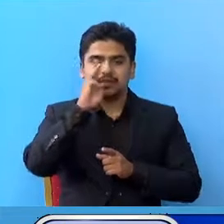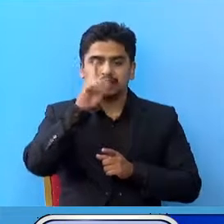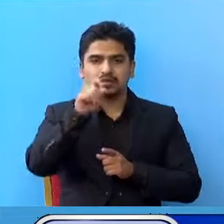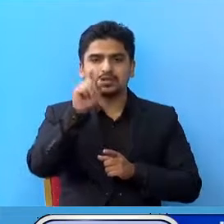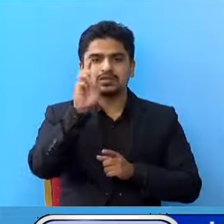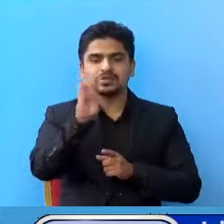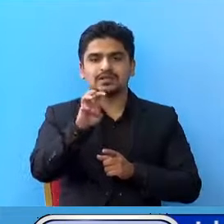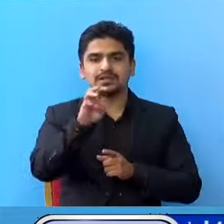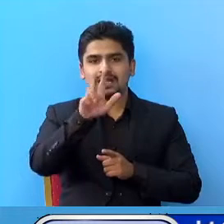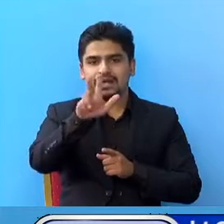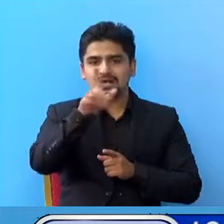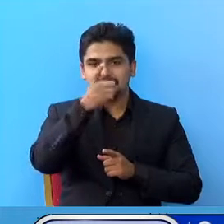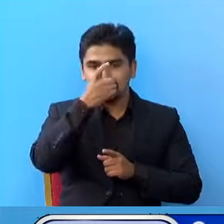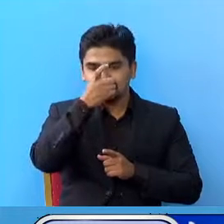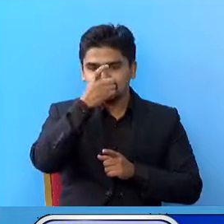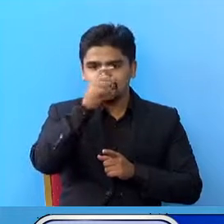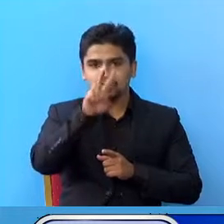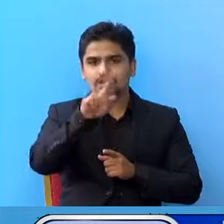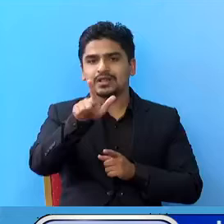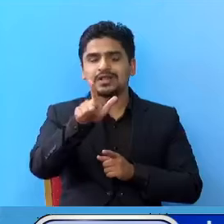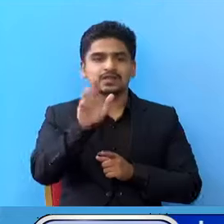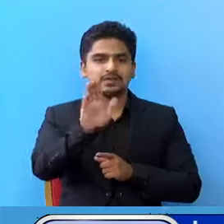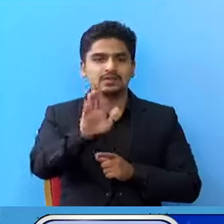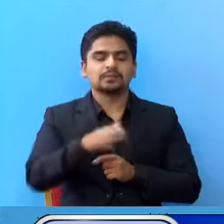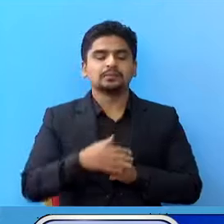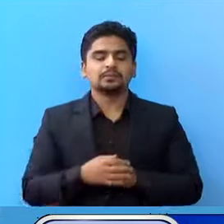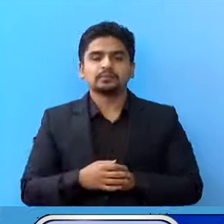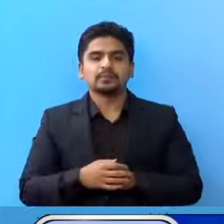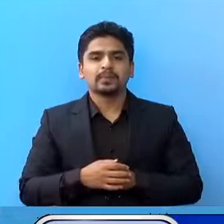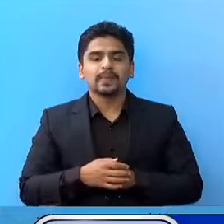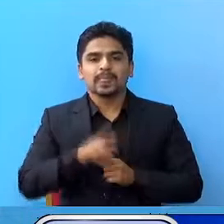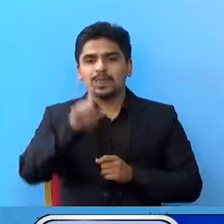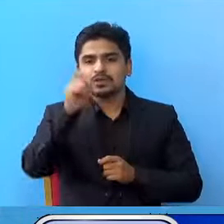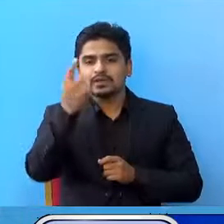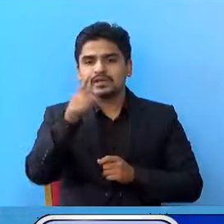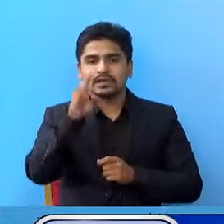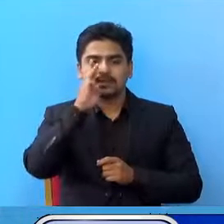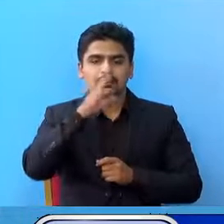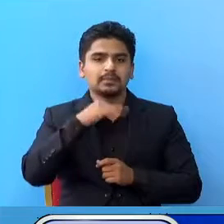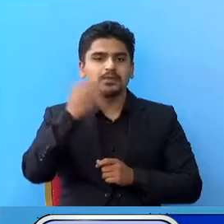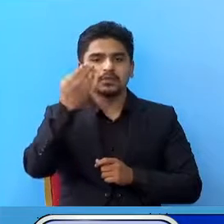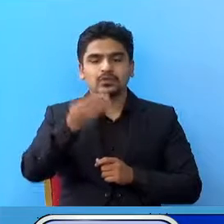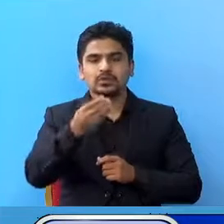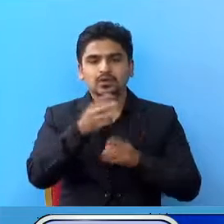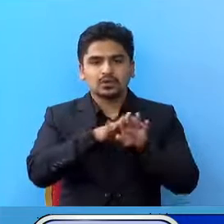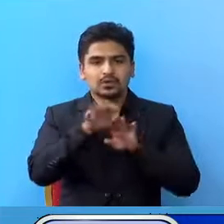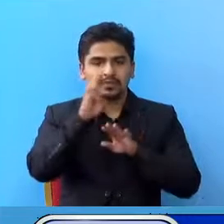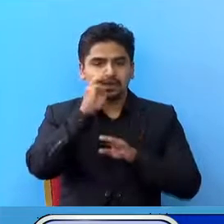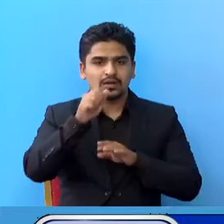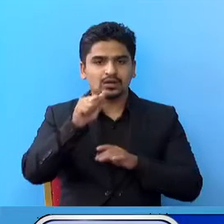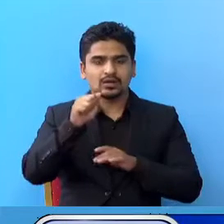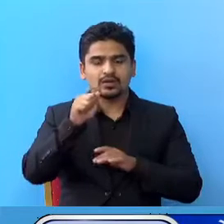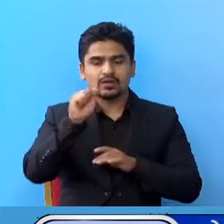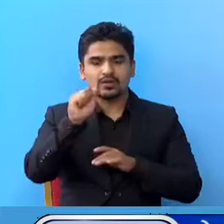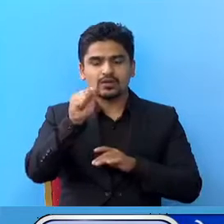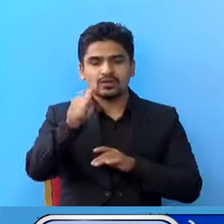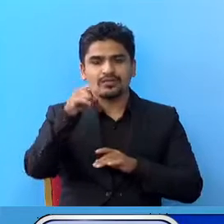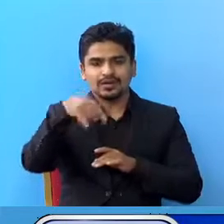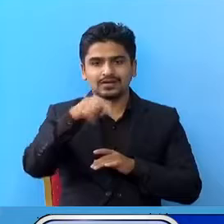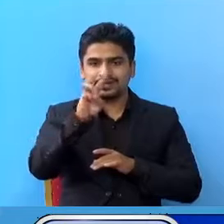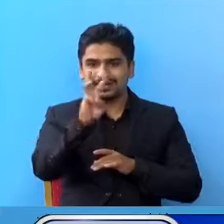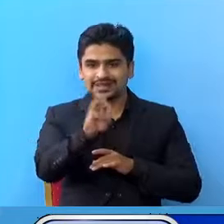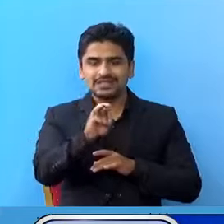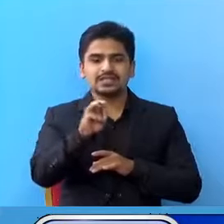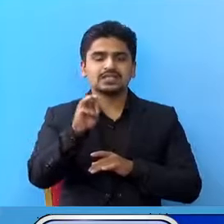मां 10,008-27, प्रति 10 लाख मां मिर्टु हुने अरु मां अफगानिस्तान मां 30,